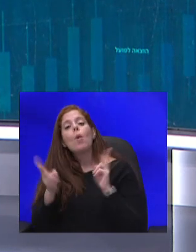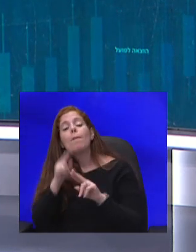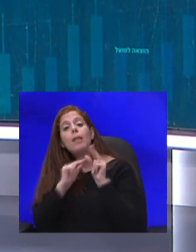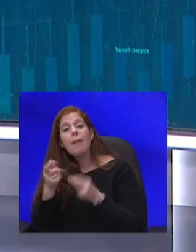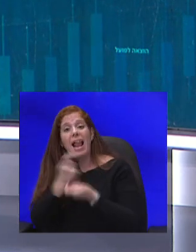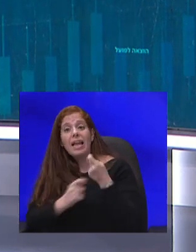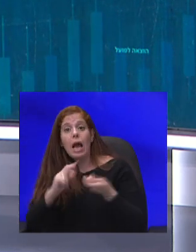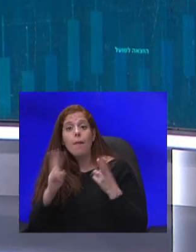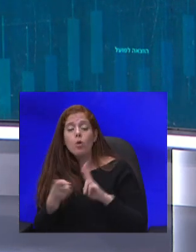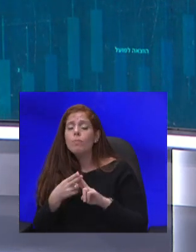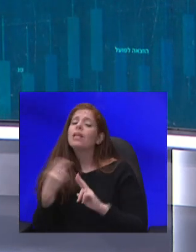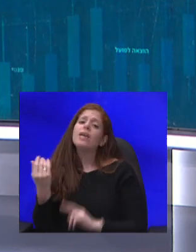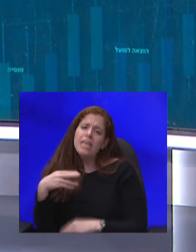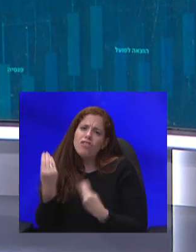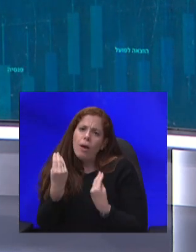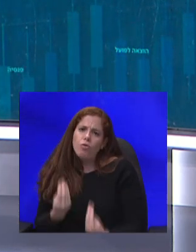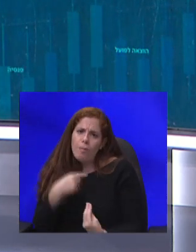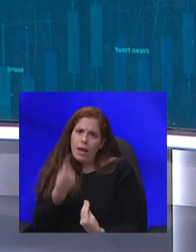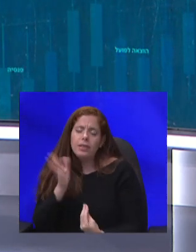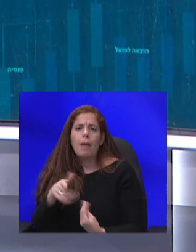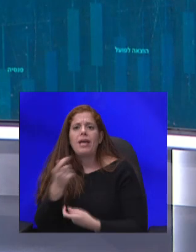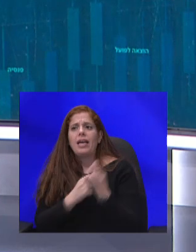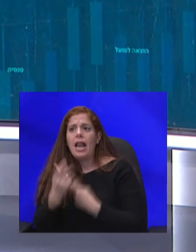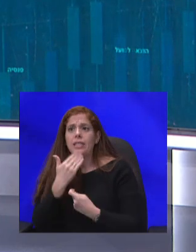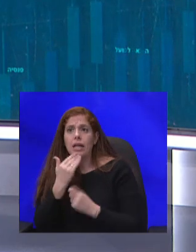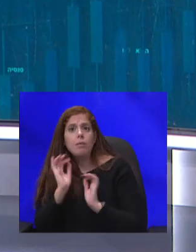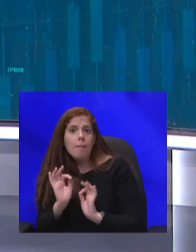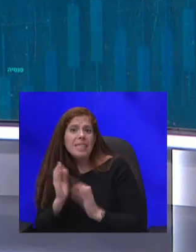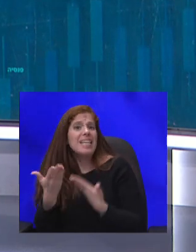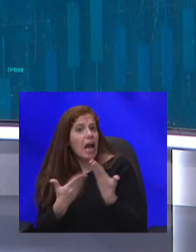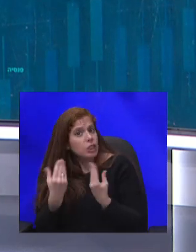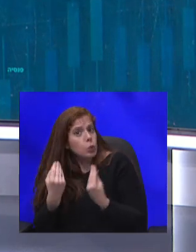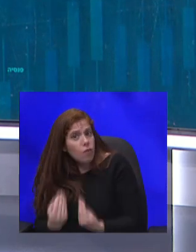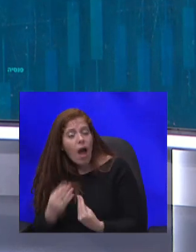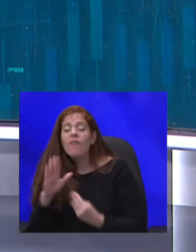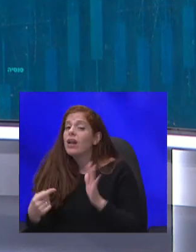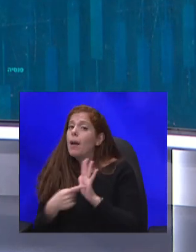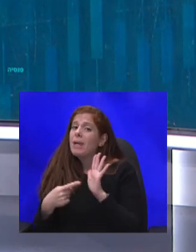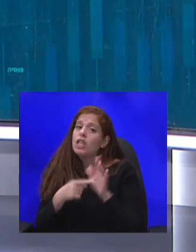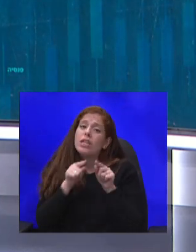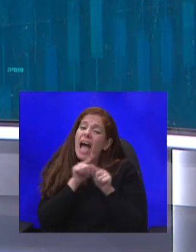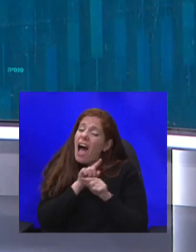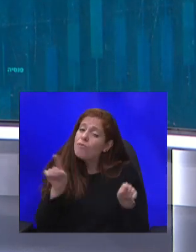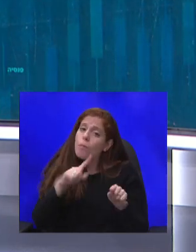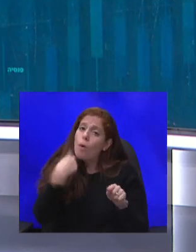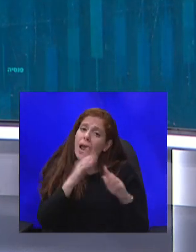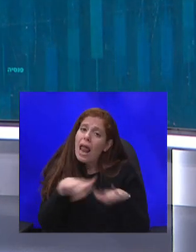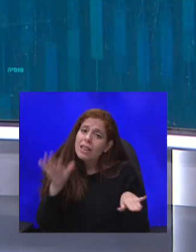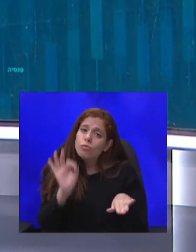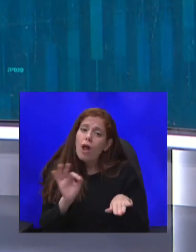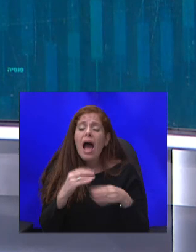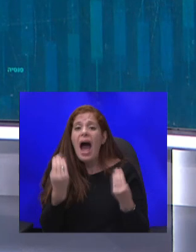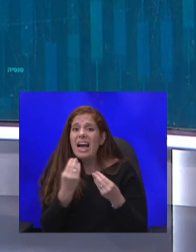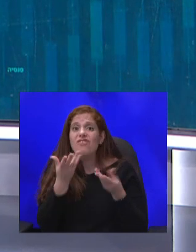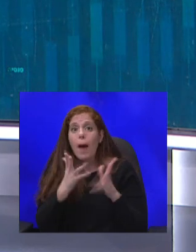גם כי הכלכלה הישראלית היא באמת כלכלה טובה יחסית, אבל גם בגלל שאתה אף פעם לא אומר לילדים שלך רק דברים רעים. נכון? אתה צריך גם לתת להם